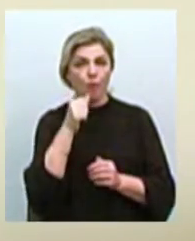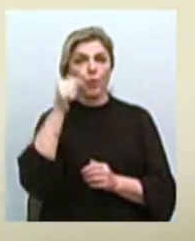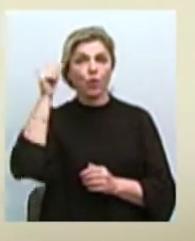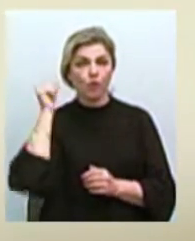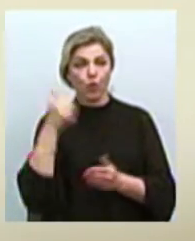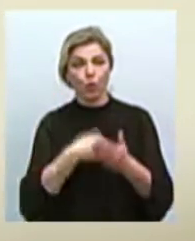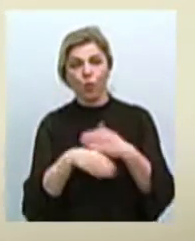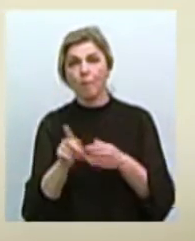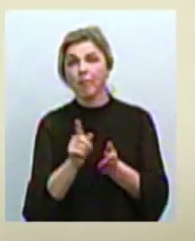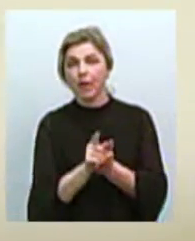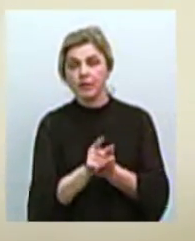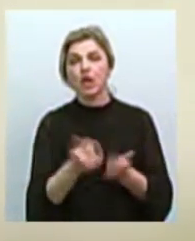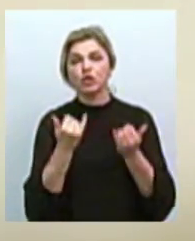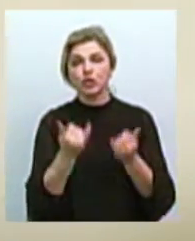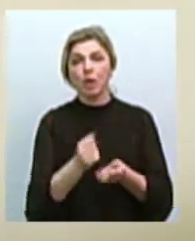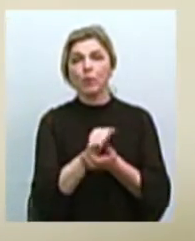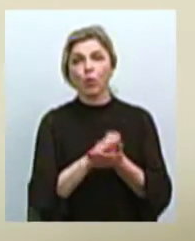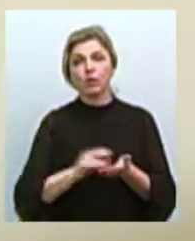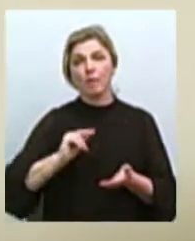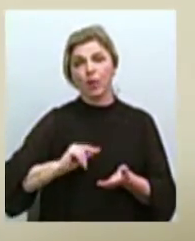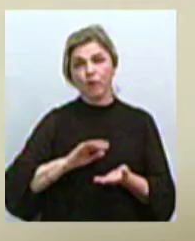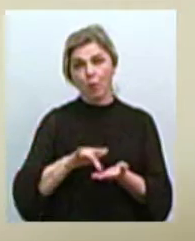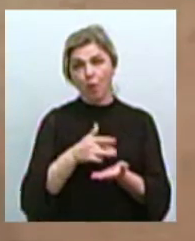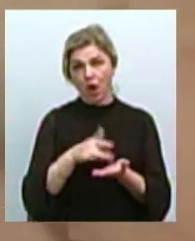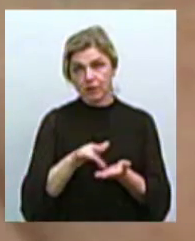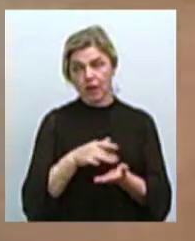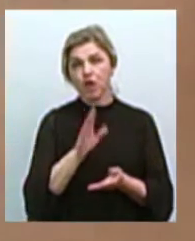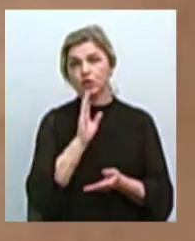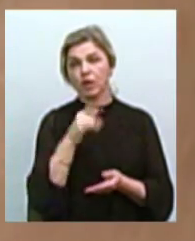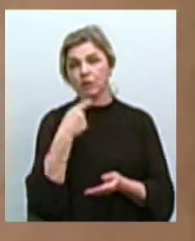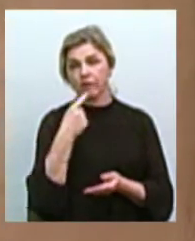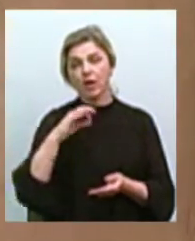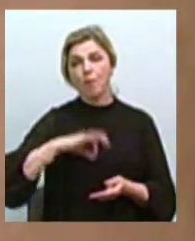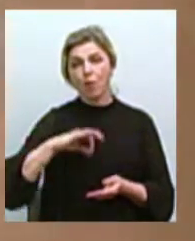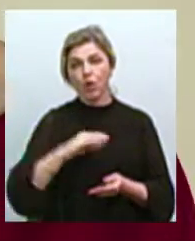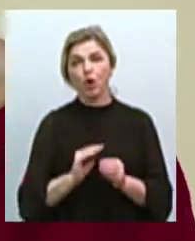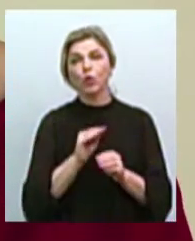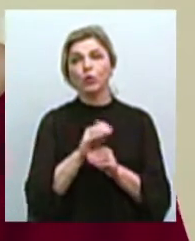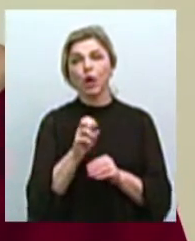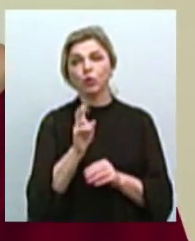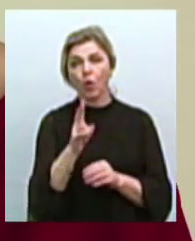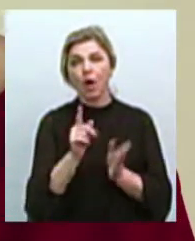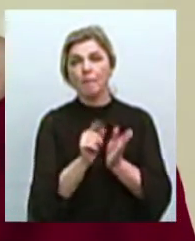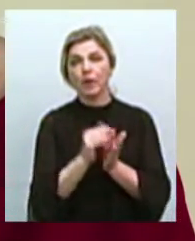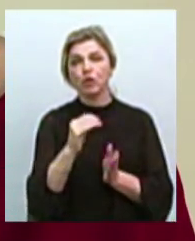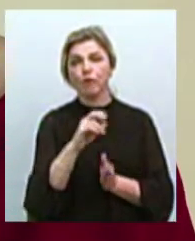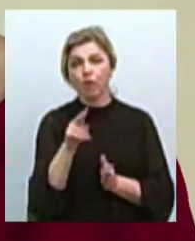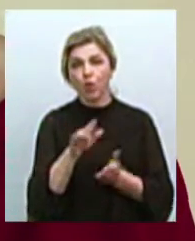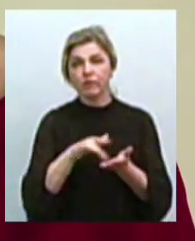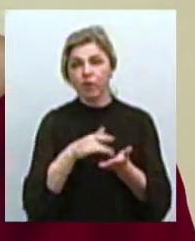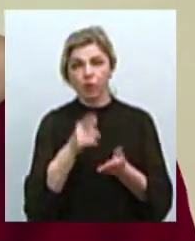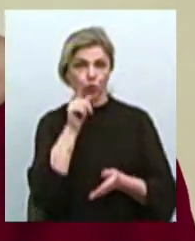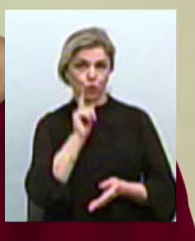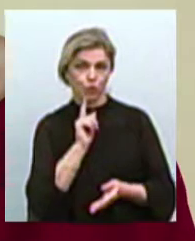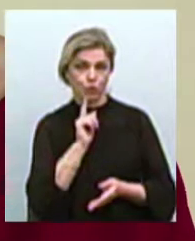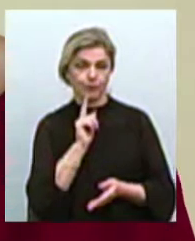вийшла на пенсію. Досі продовжує працювати бухгалтером. Жінка каже, користуватися додатком «Пенсійний фонд» у смартфоні – зручно.